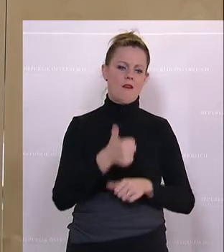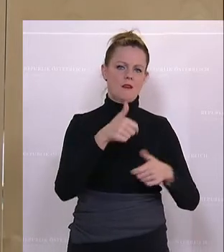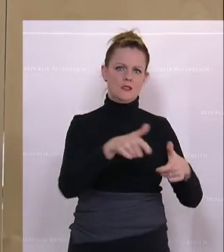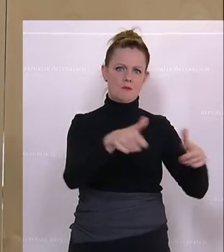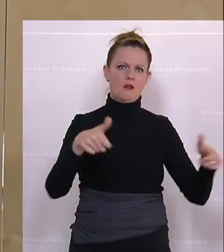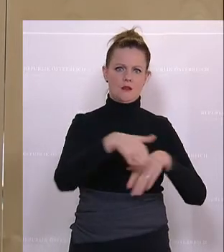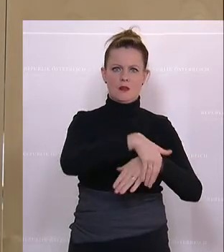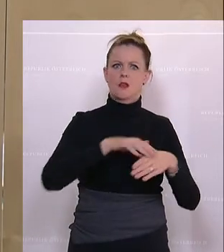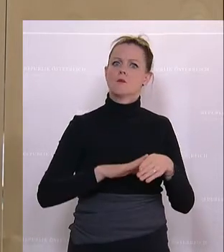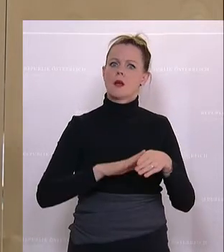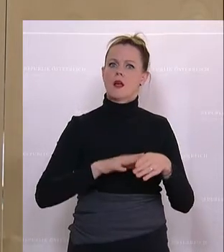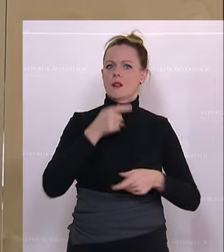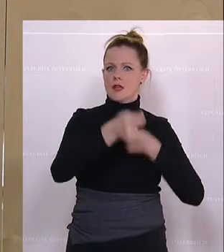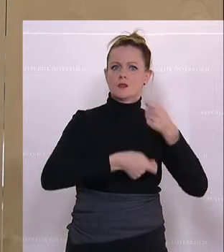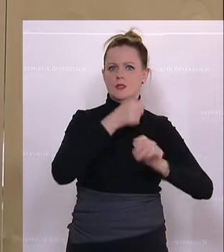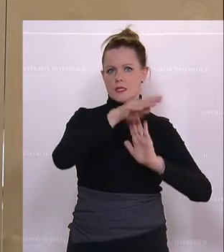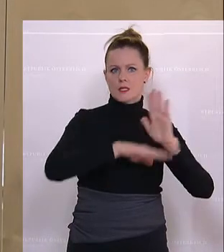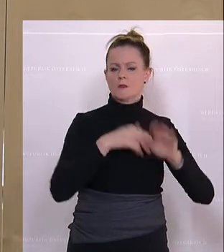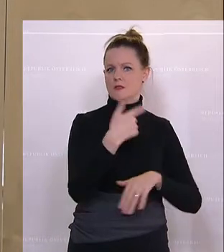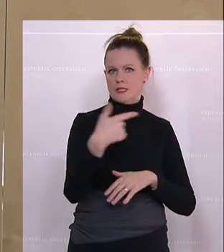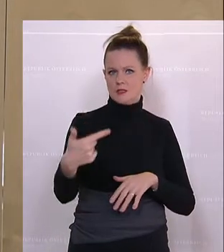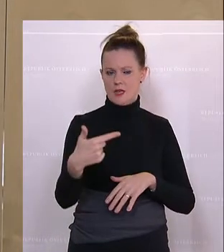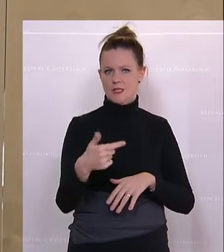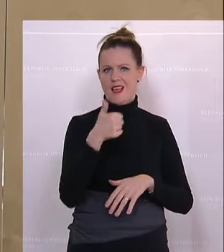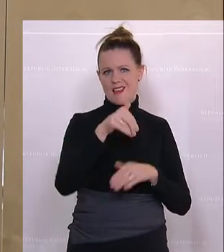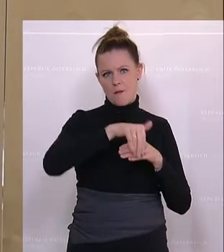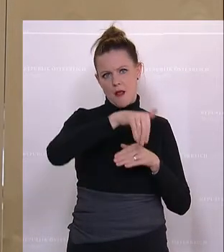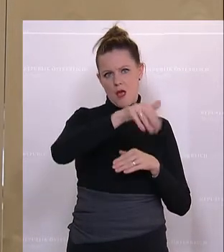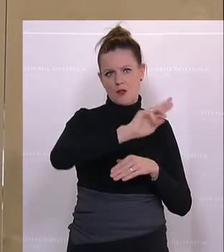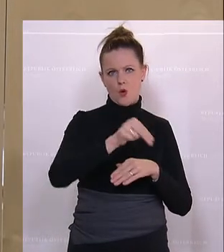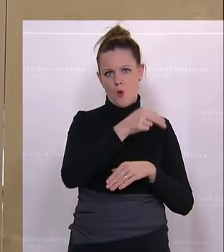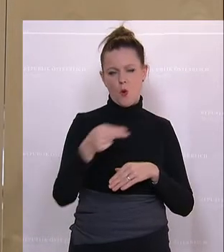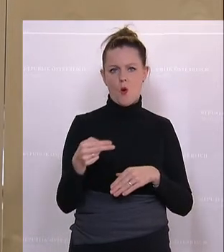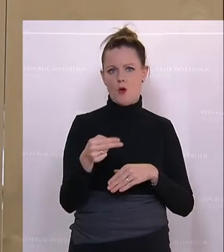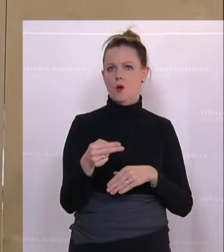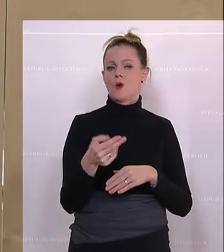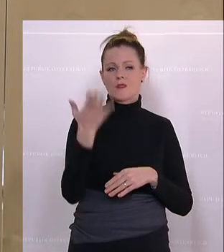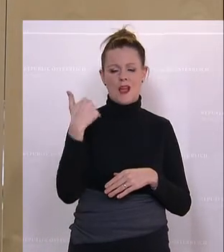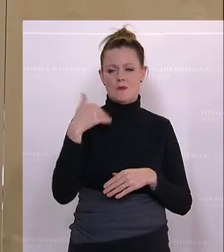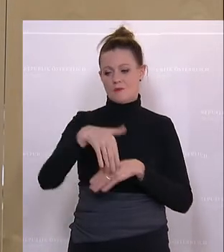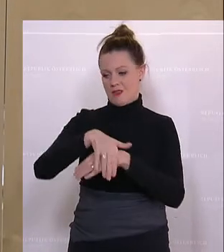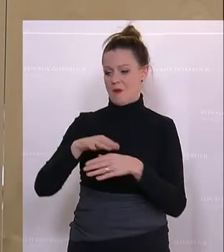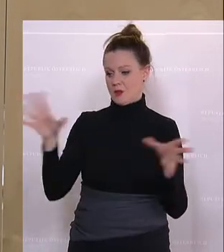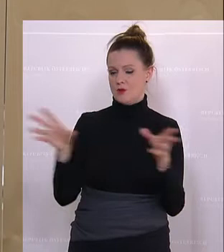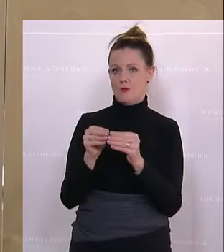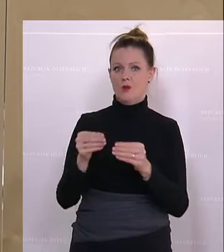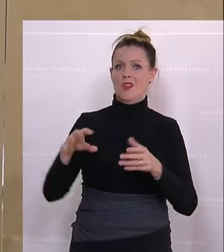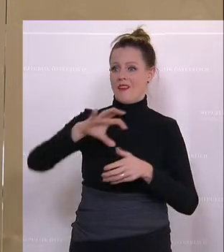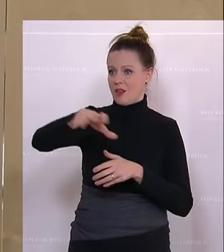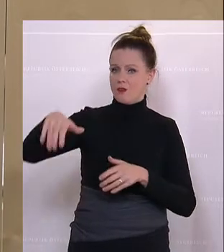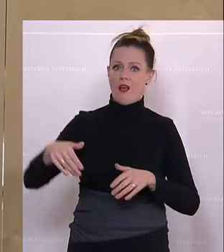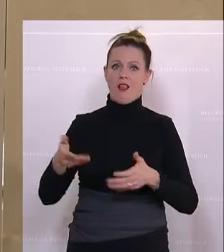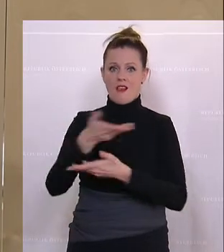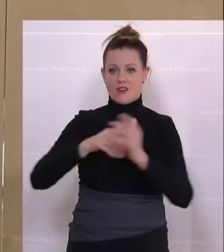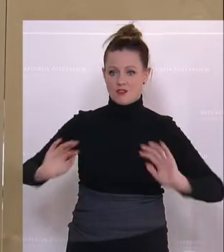Kommunalen Investitionsgesetzes 2020 mit einer Milliarde Euro, wo man gemeinsam mit den Gemeinden die regionale Wirtschaft angekürbelt hat.